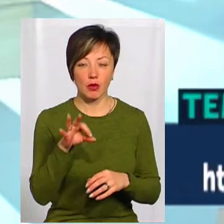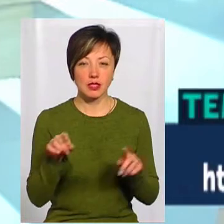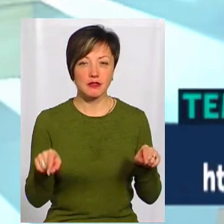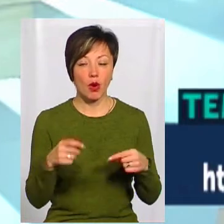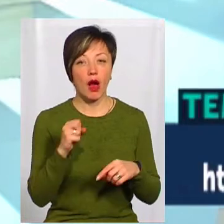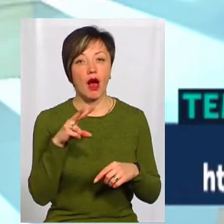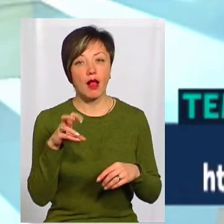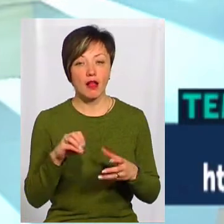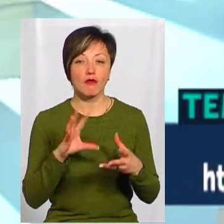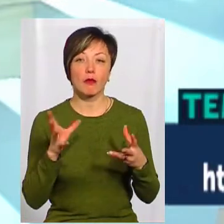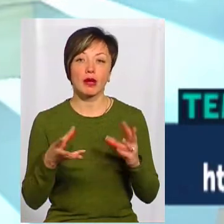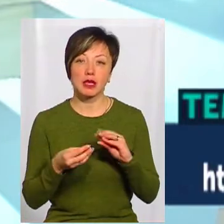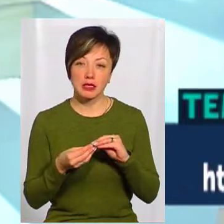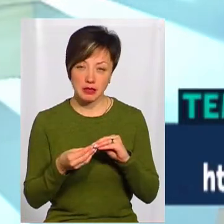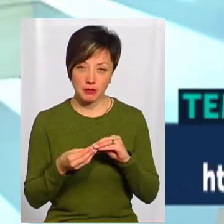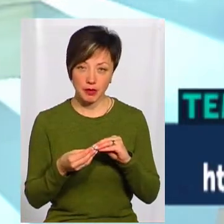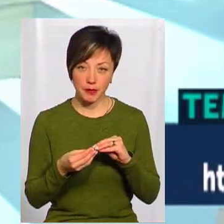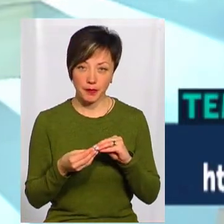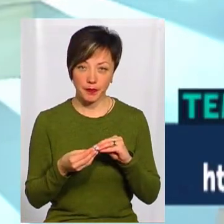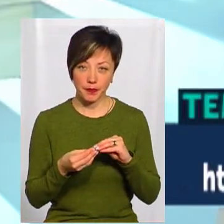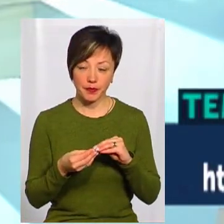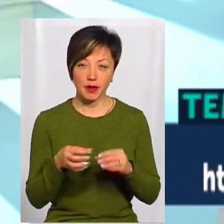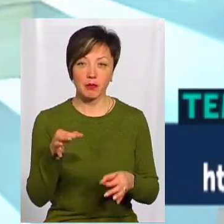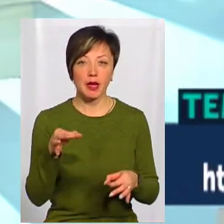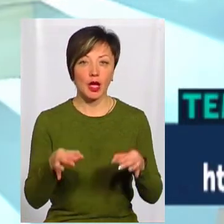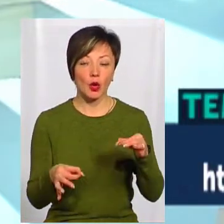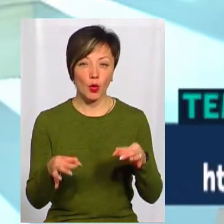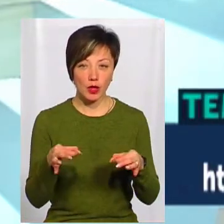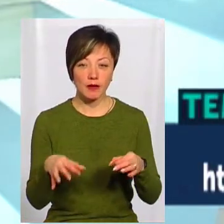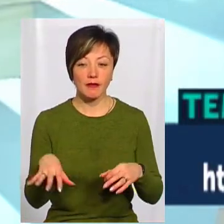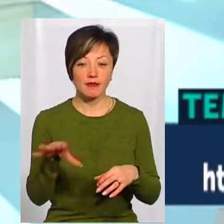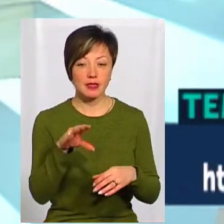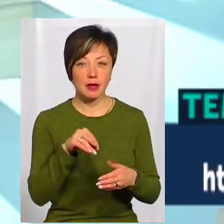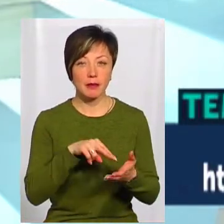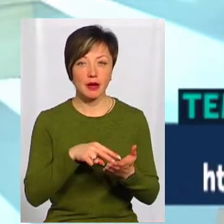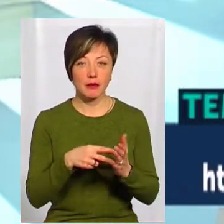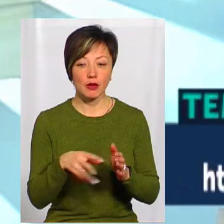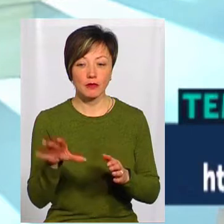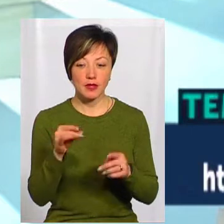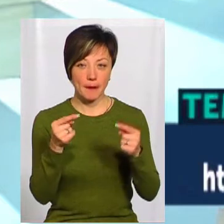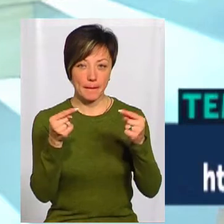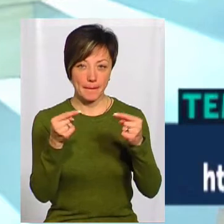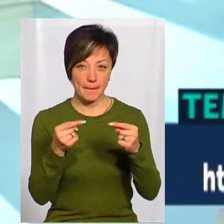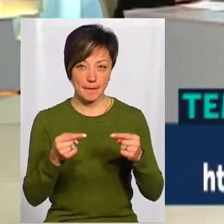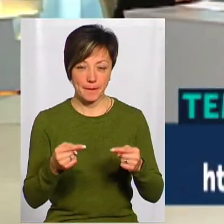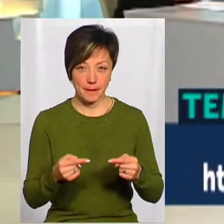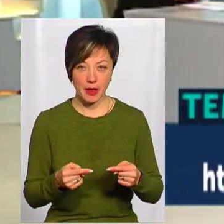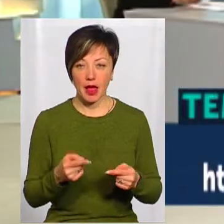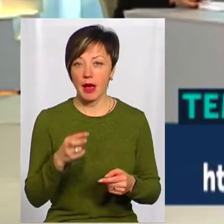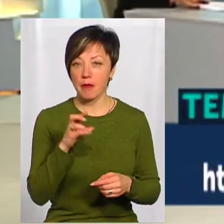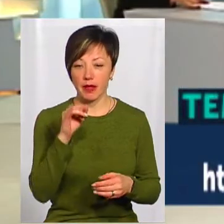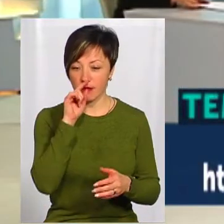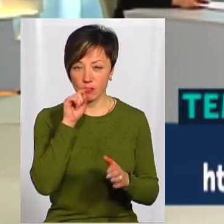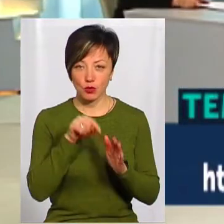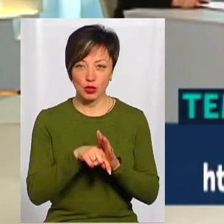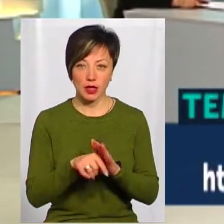Але, в принципі, природа все передбачила, щоб все грало, якби не